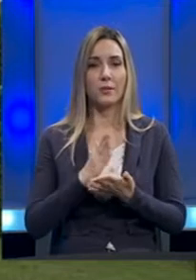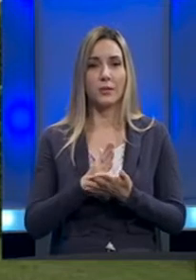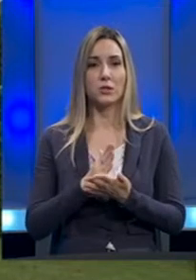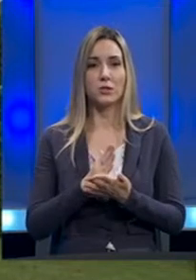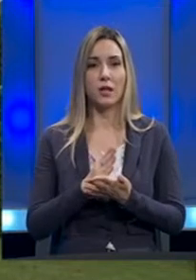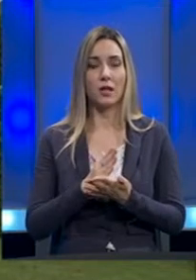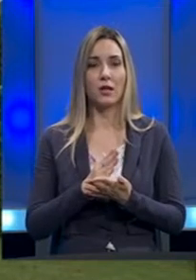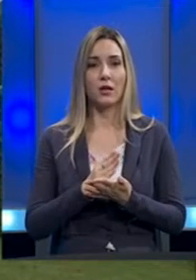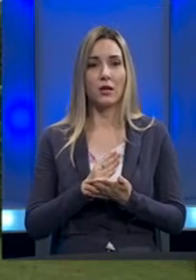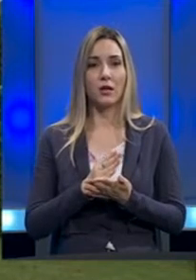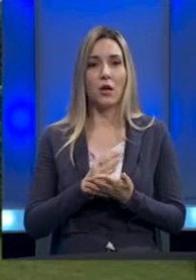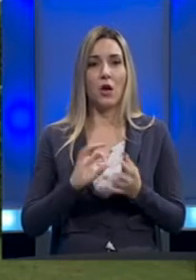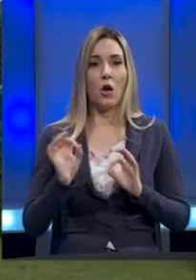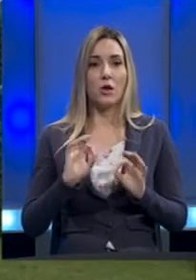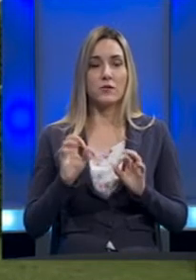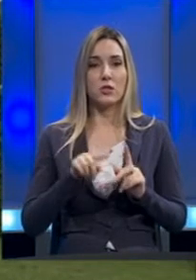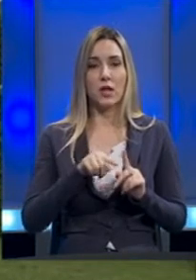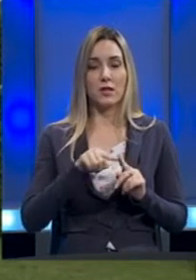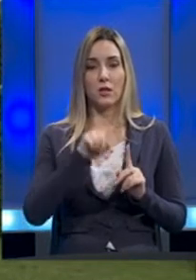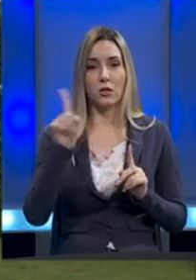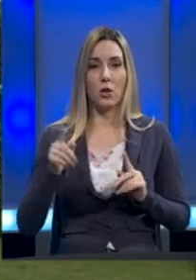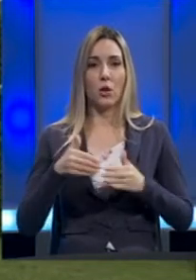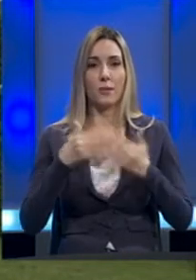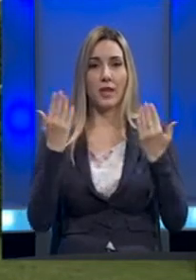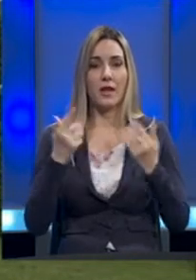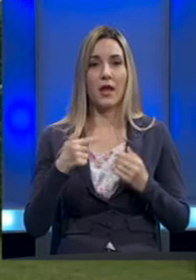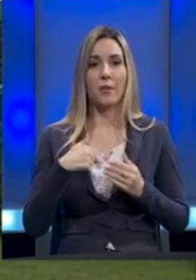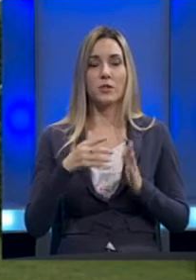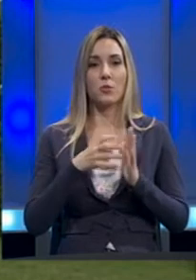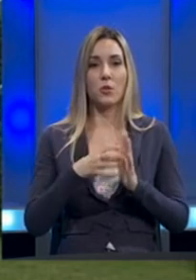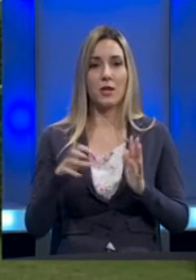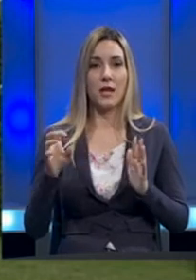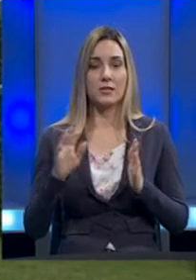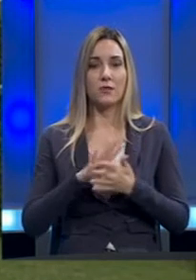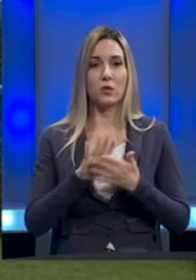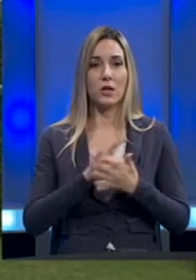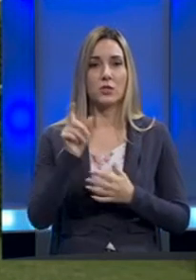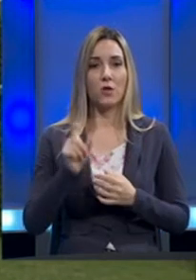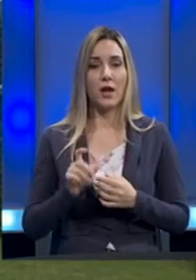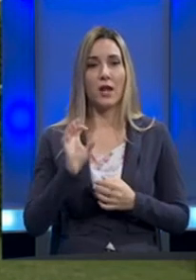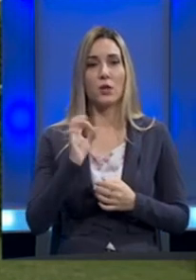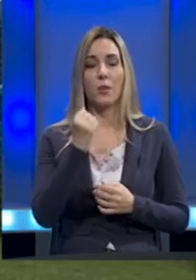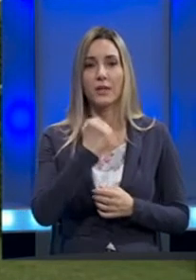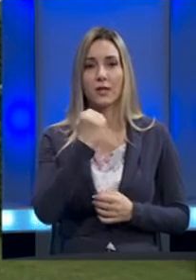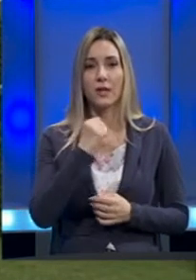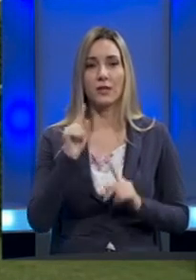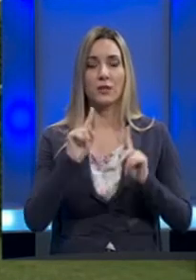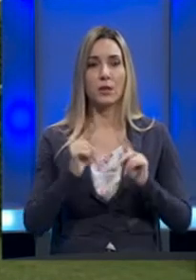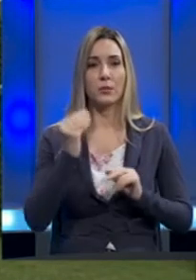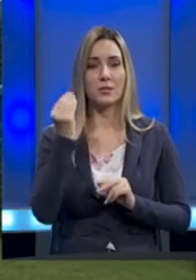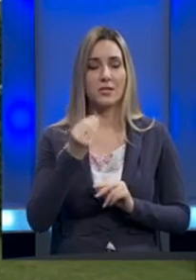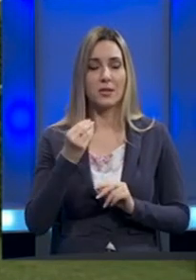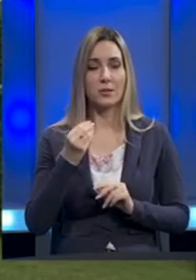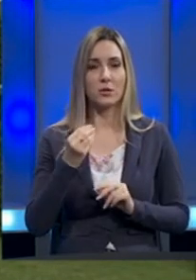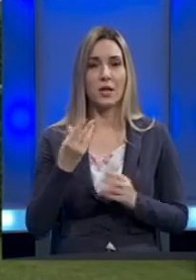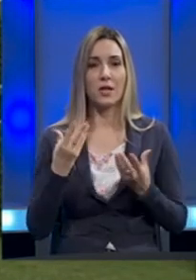osvježeni tokom dana, a mi ćemo u nastavku razgovarati o privredi u Republici Srpskoj